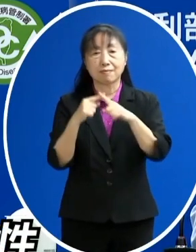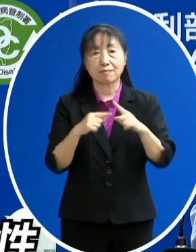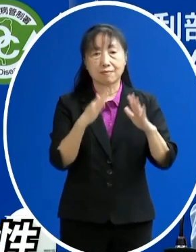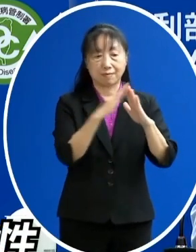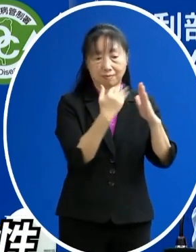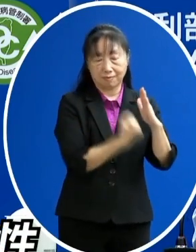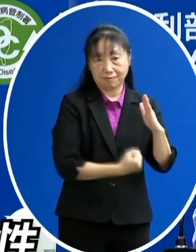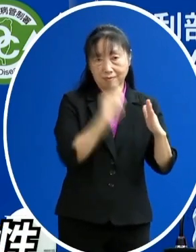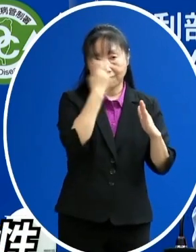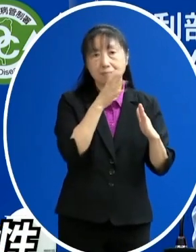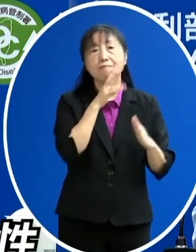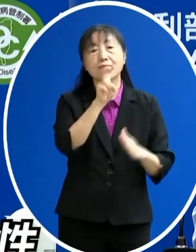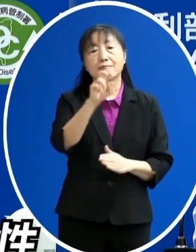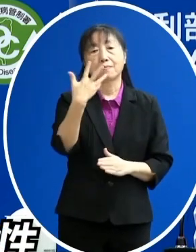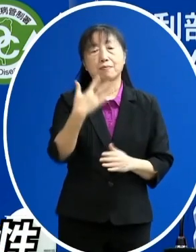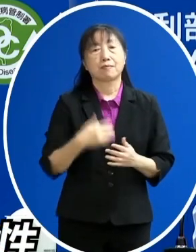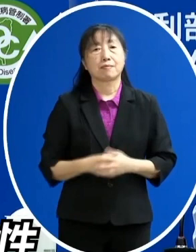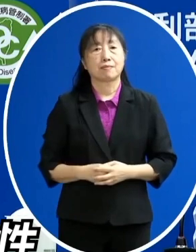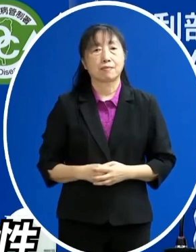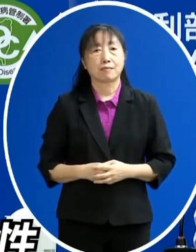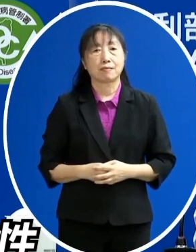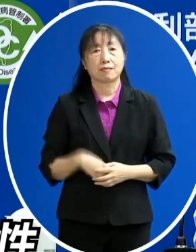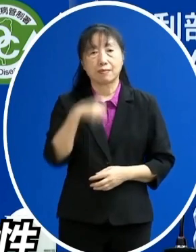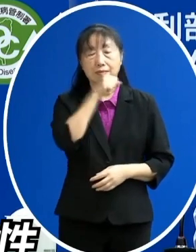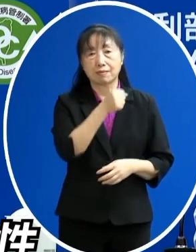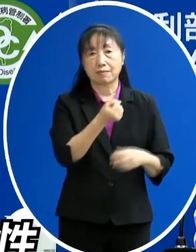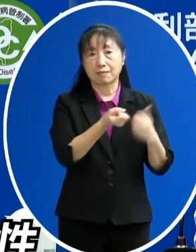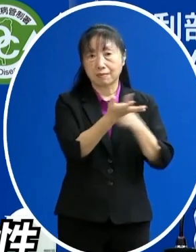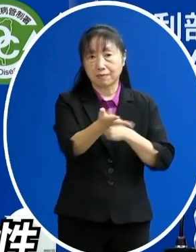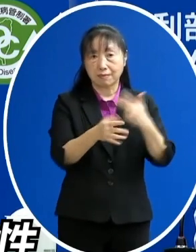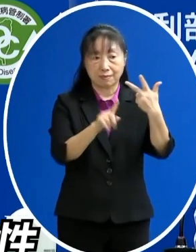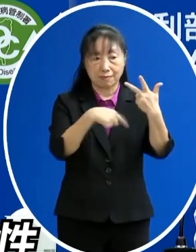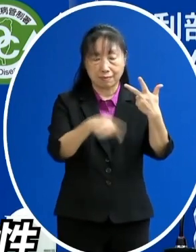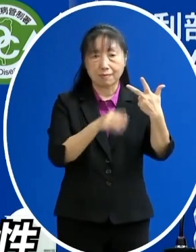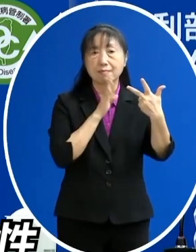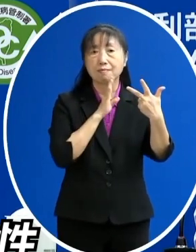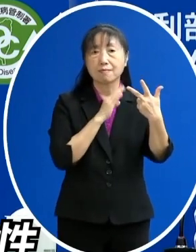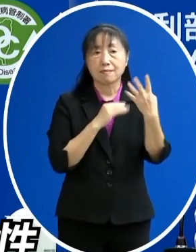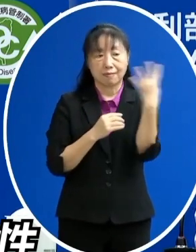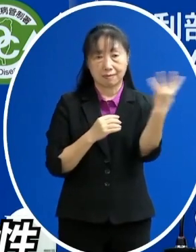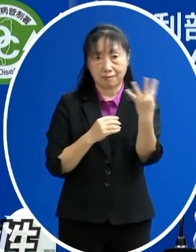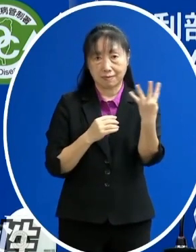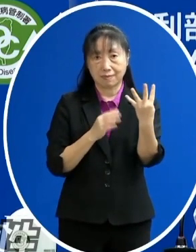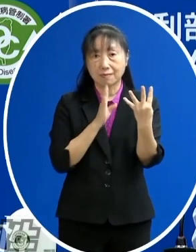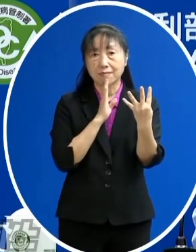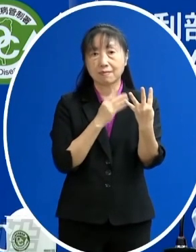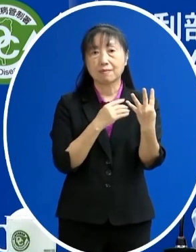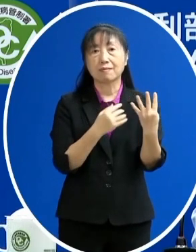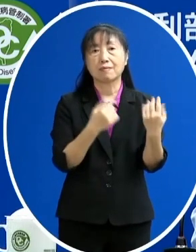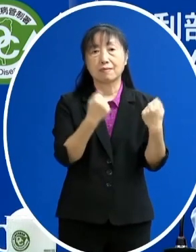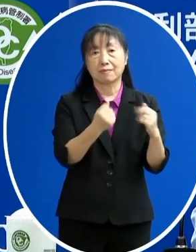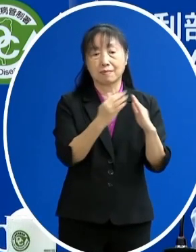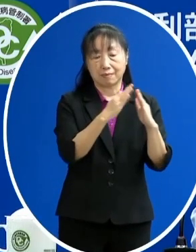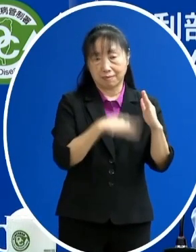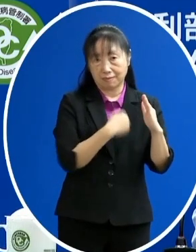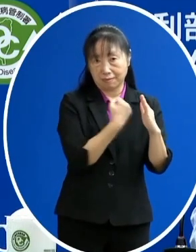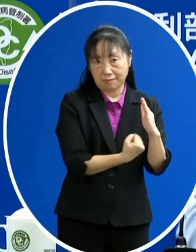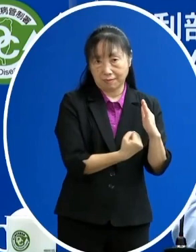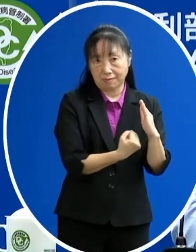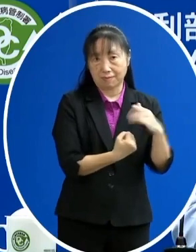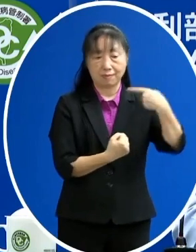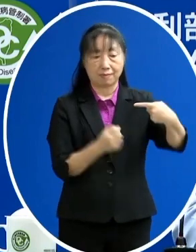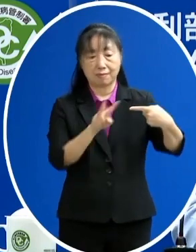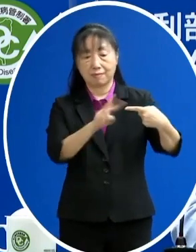疫採檢的28例那本土的案例7例裡面有4例是居各期間應轉陽